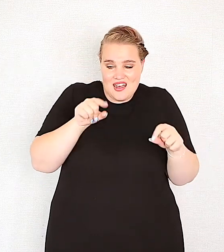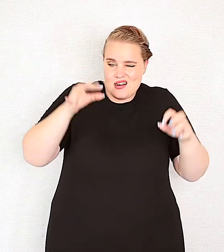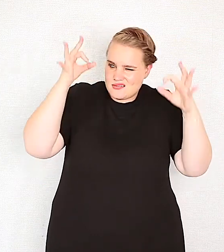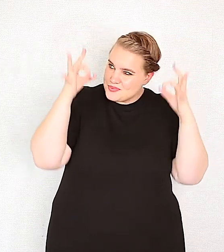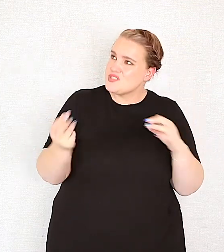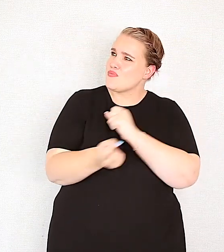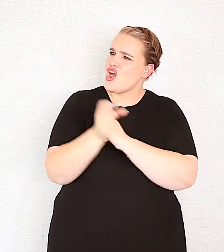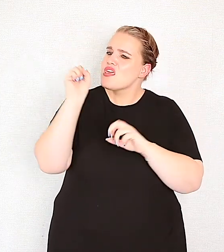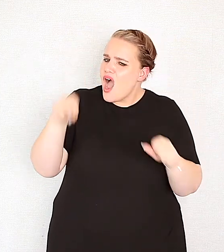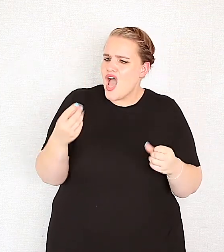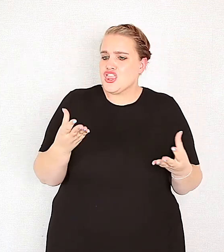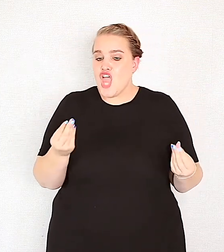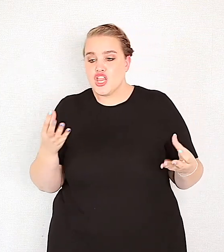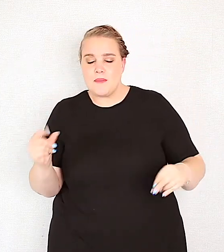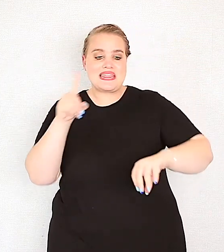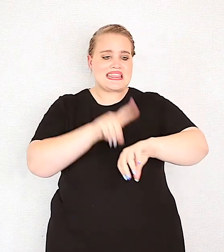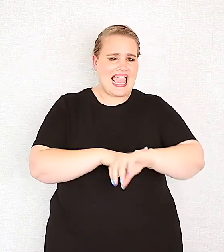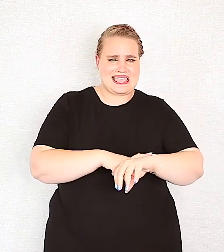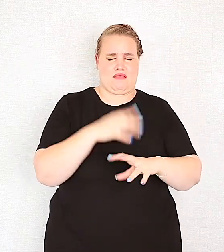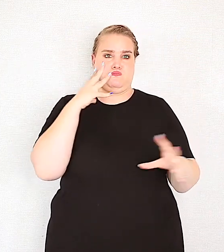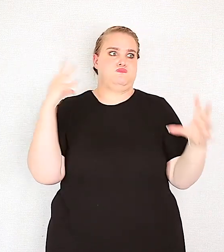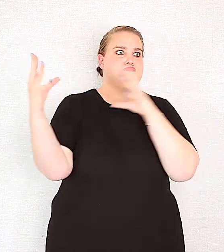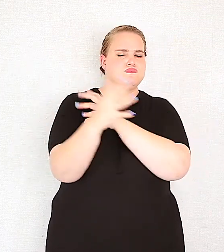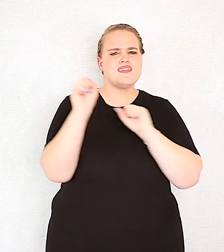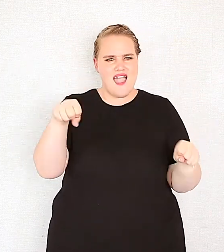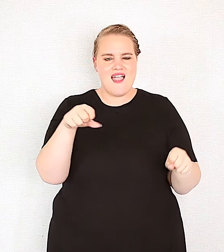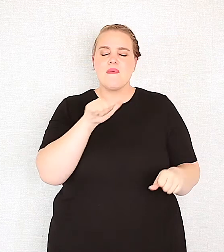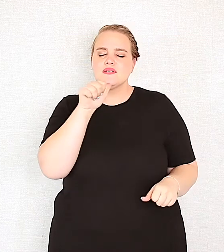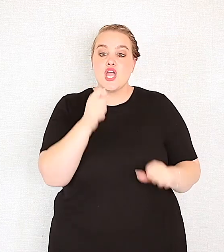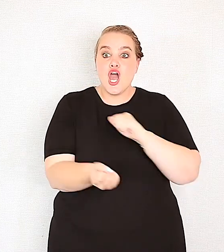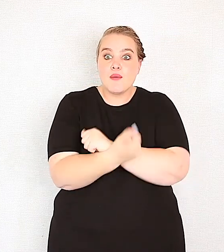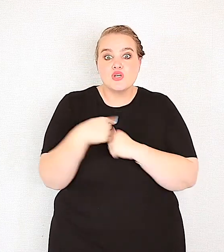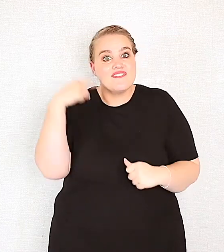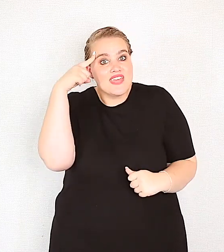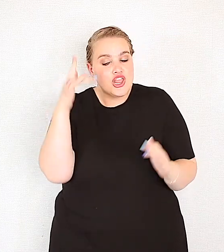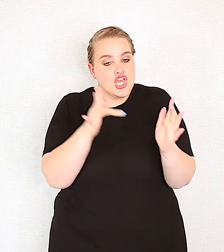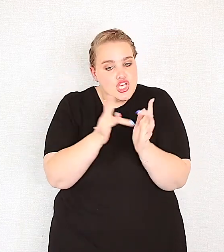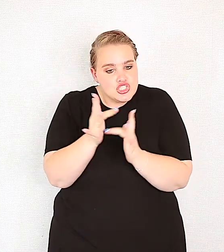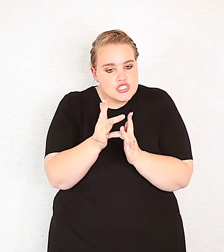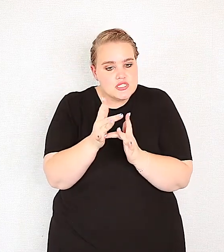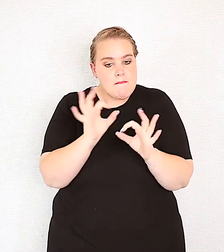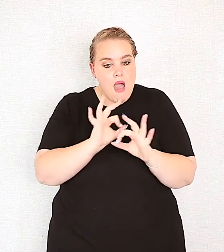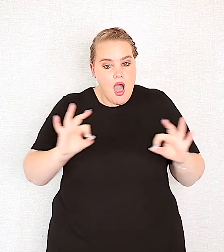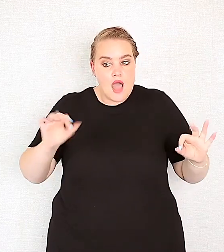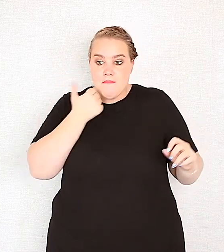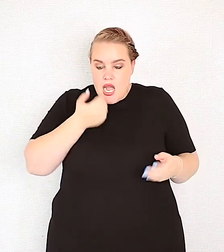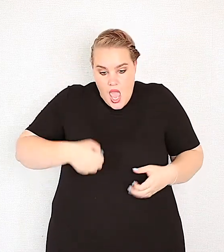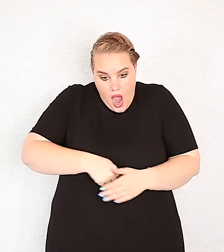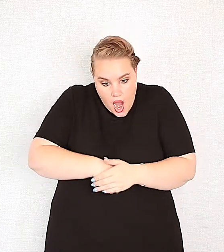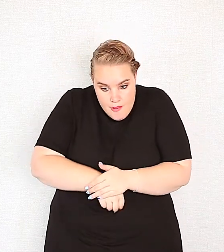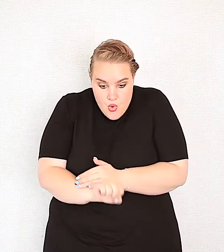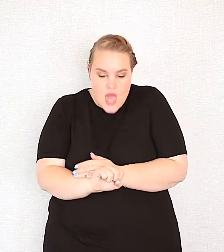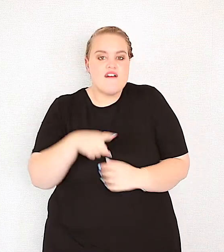waarheid. Ja, die datums en tydlijne, maak jy altyd sin nie, maar die gebeurtenis, is sien, wat in die maagd Maria geboor is, vir ons